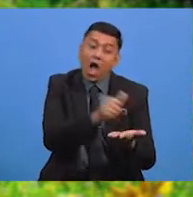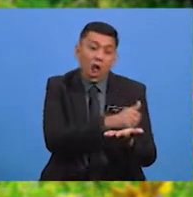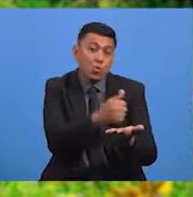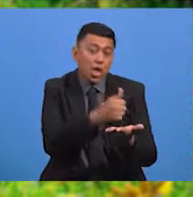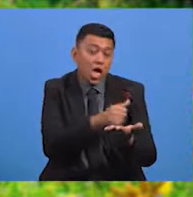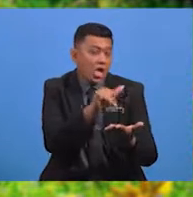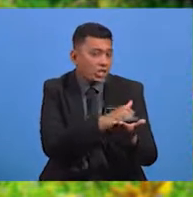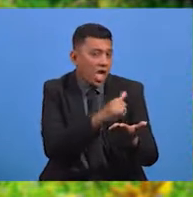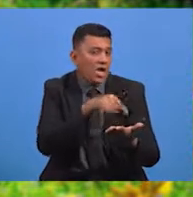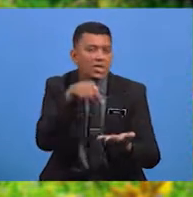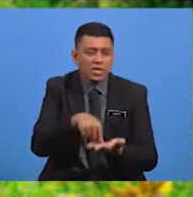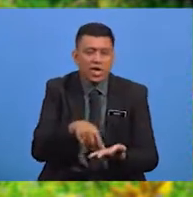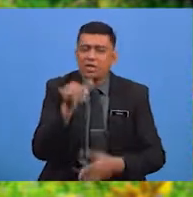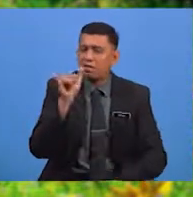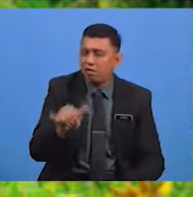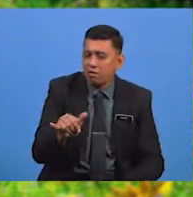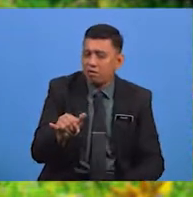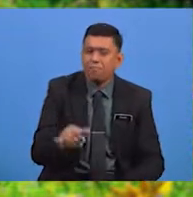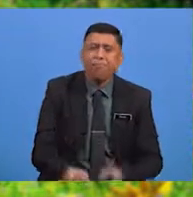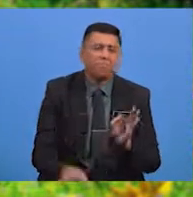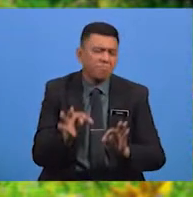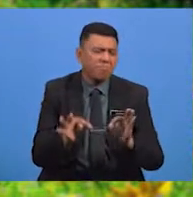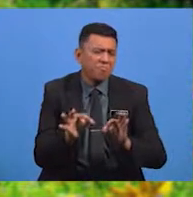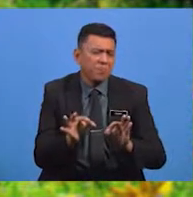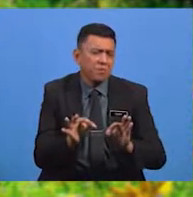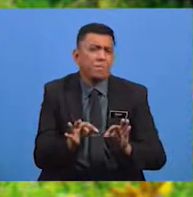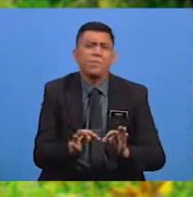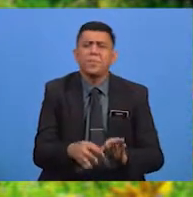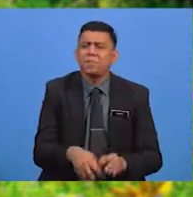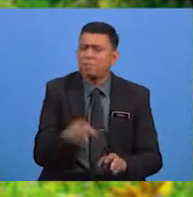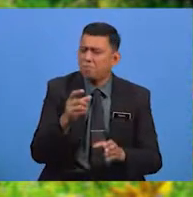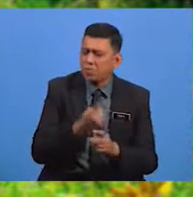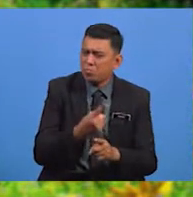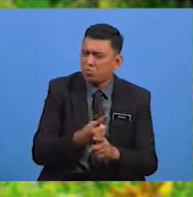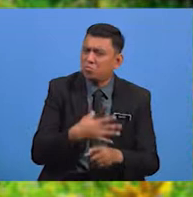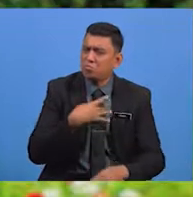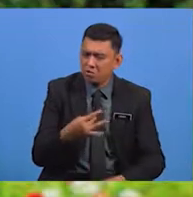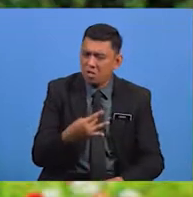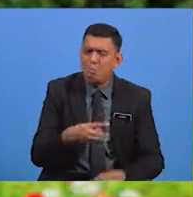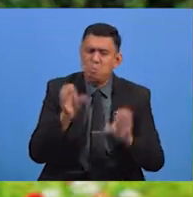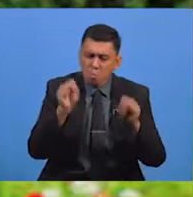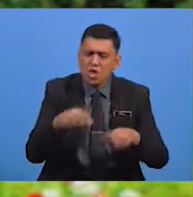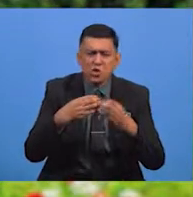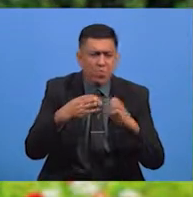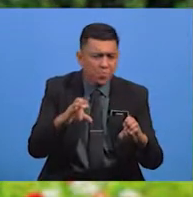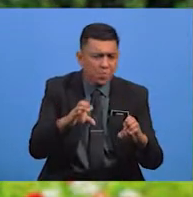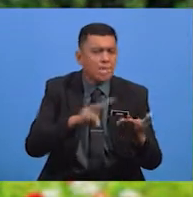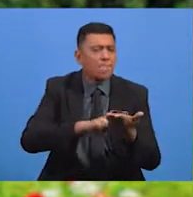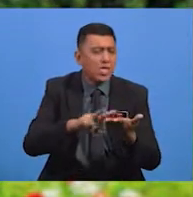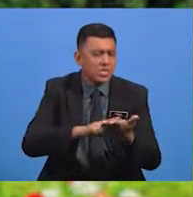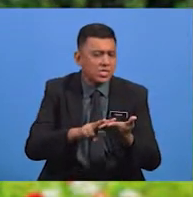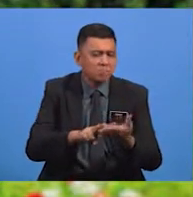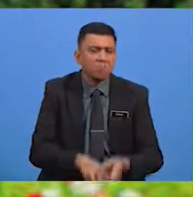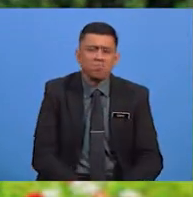Ya, jika menarik Bolehlah kalian mencubanya Syair burung nuri